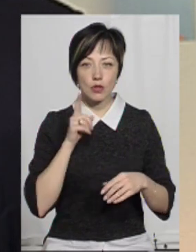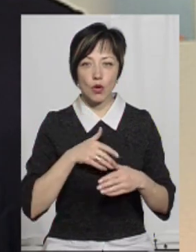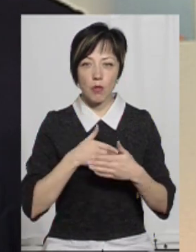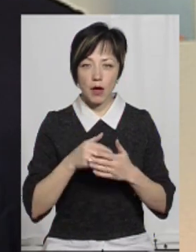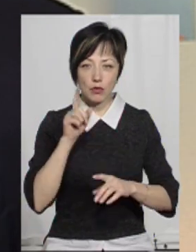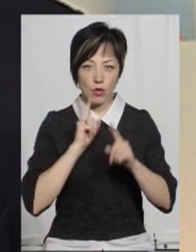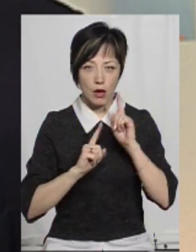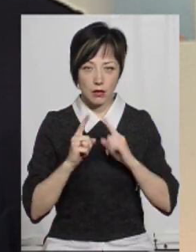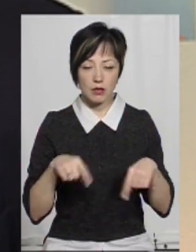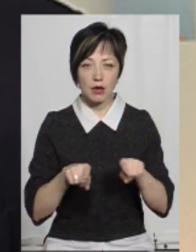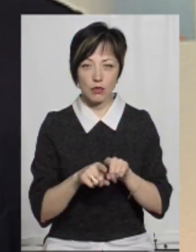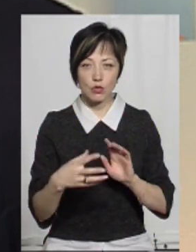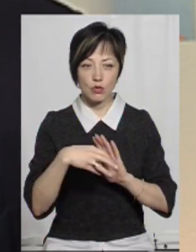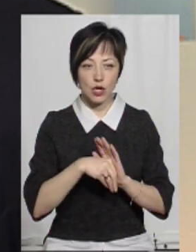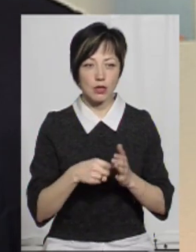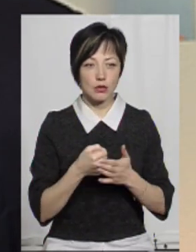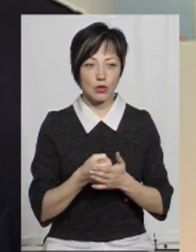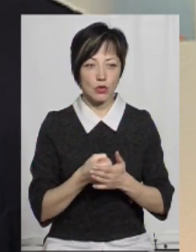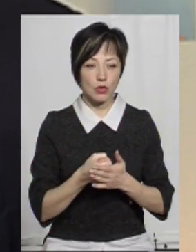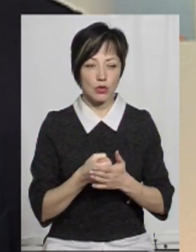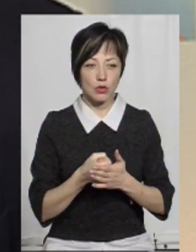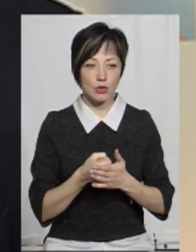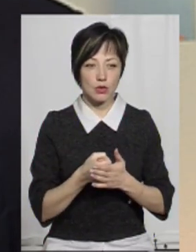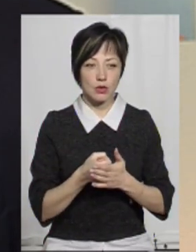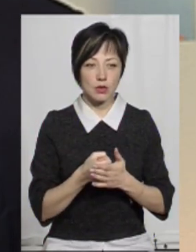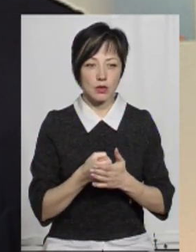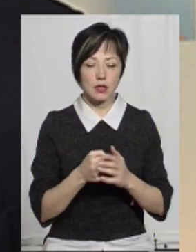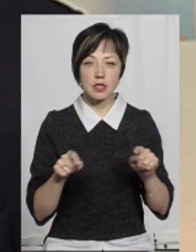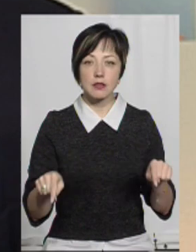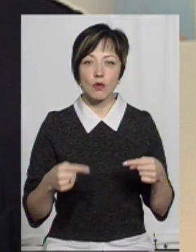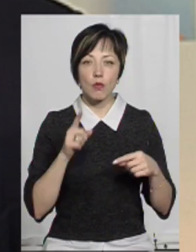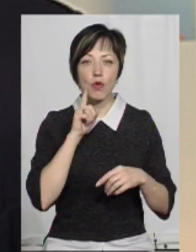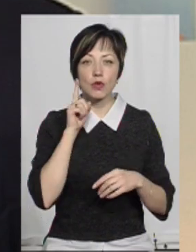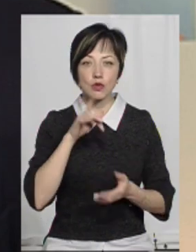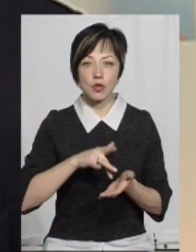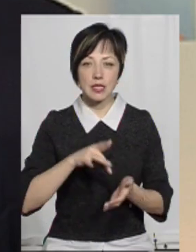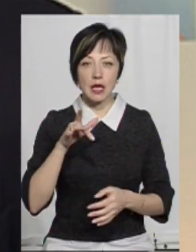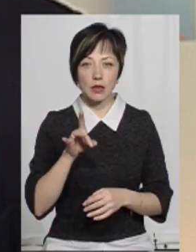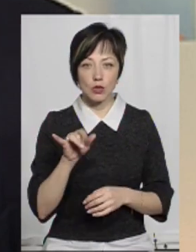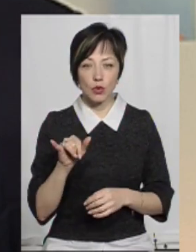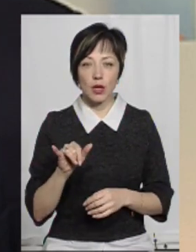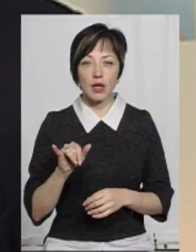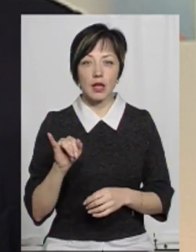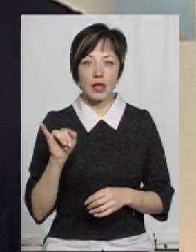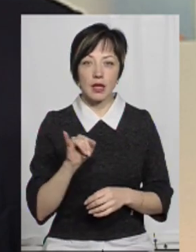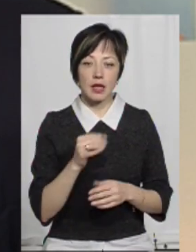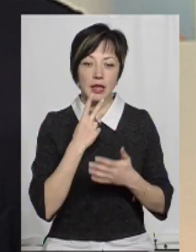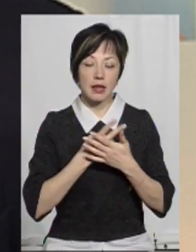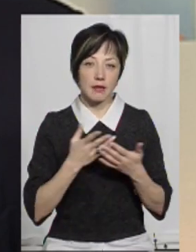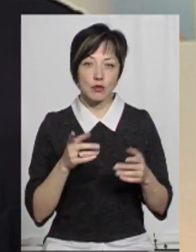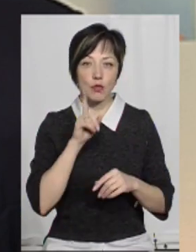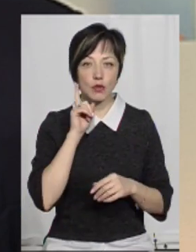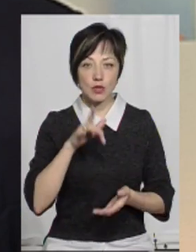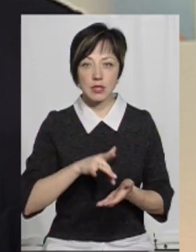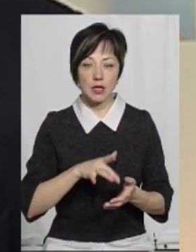громадську раду, вона також долучалась до створення молодіжного центру. І дивлячись на те,